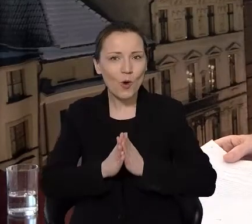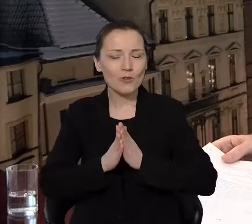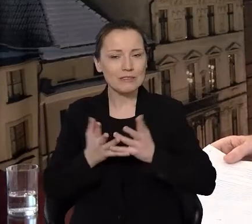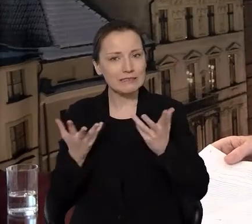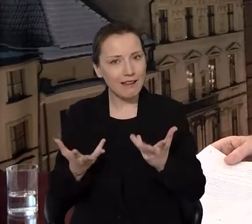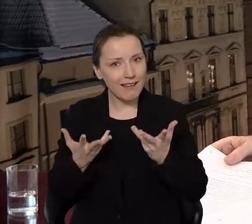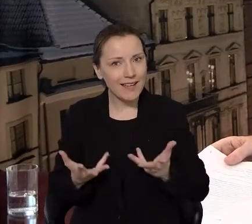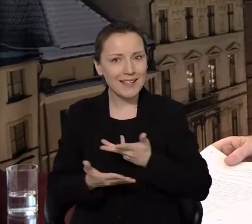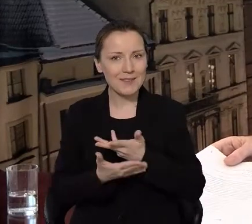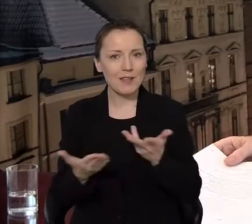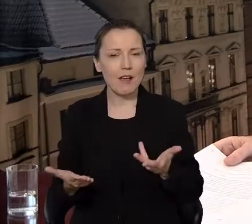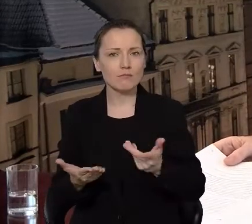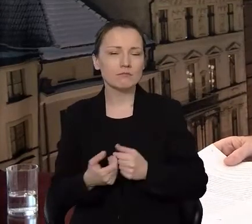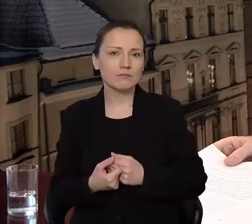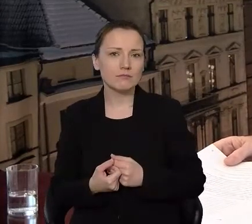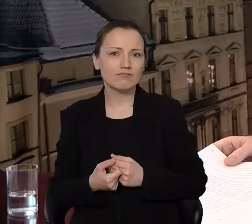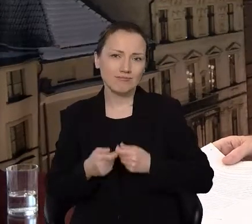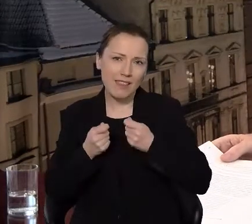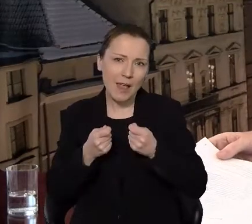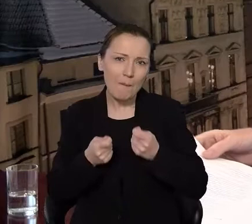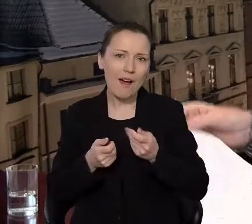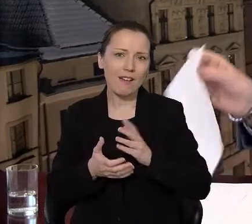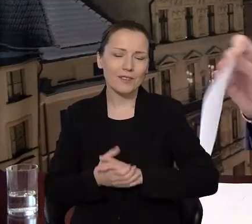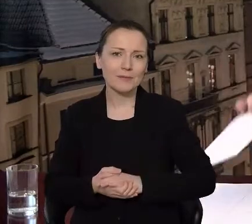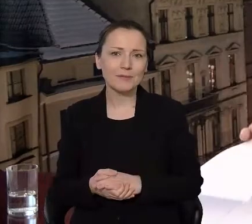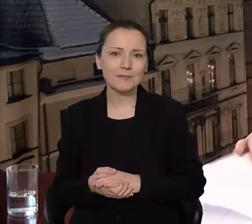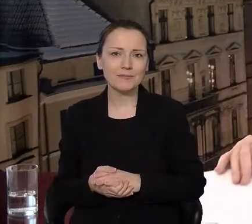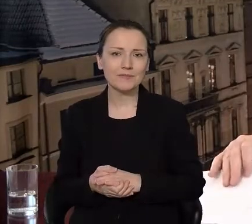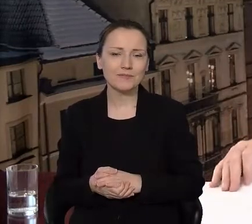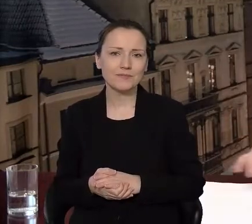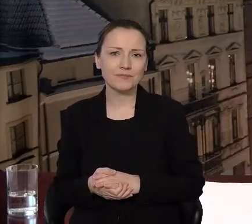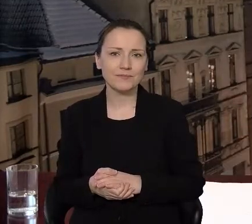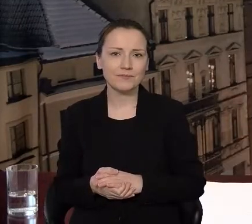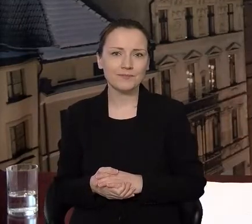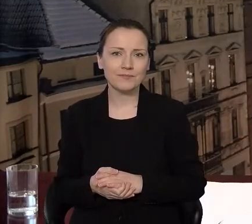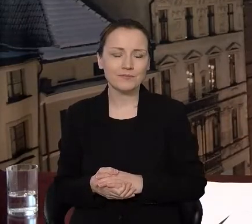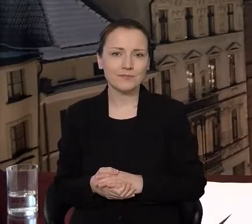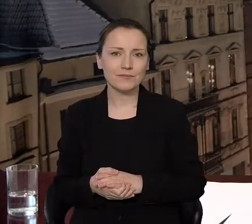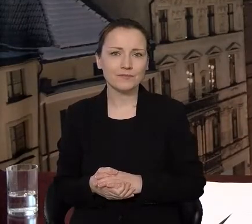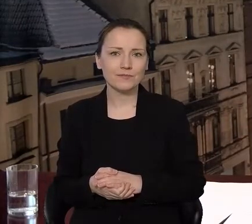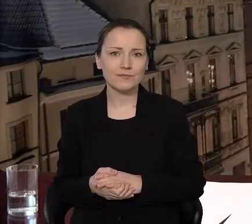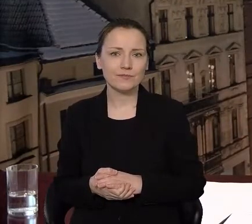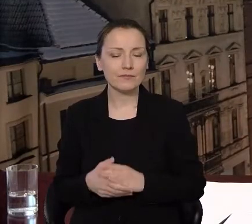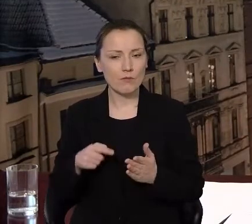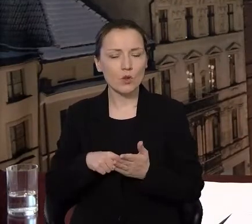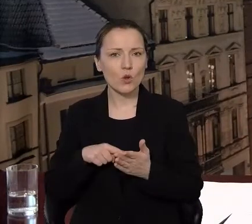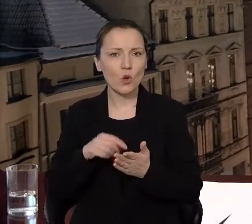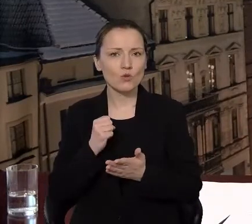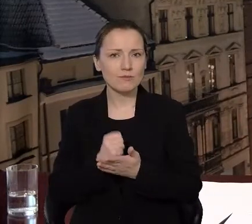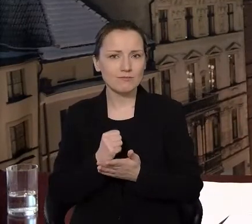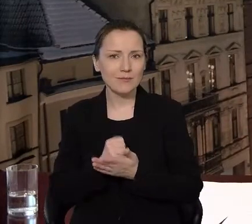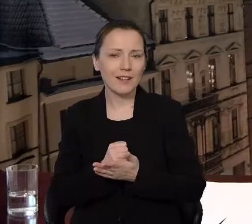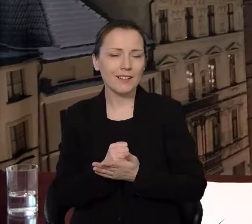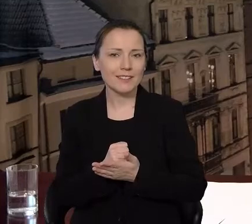czego zachęcam i do czego namawiam. To rzecz, o